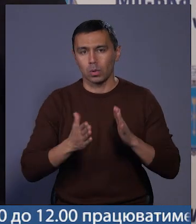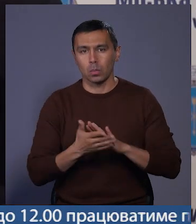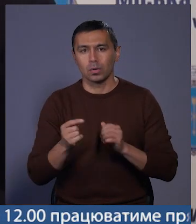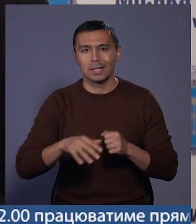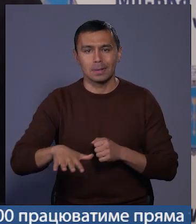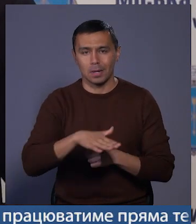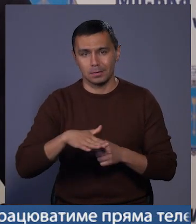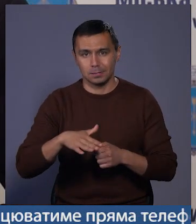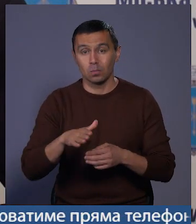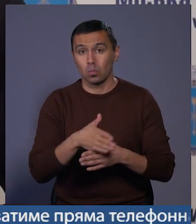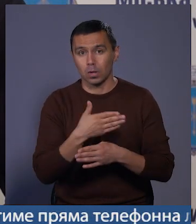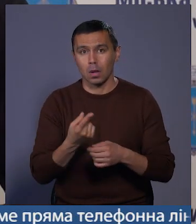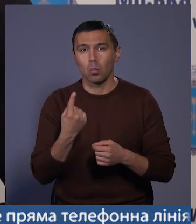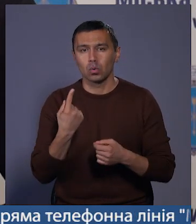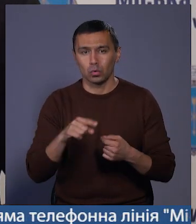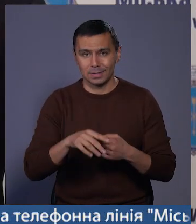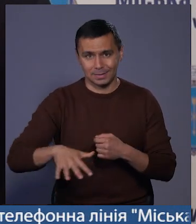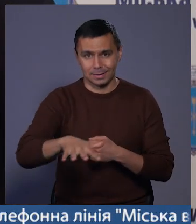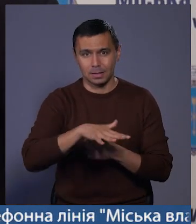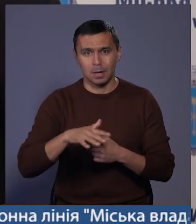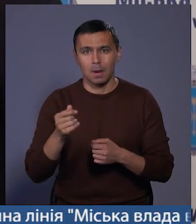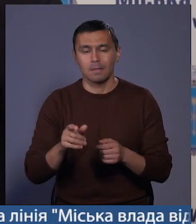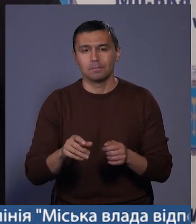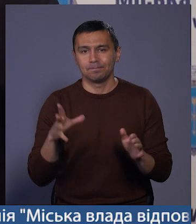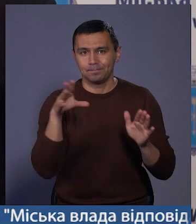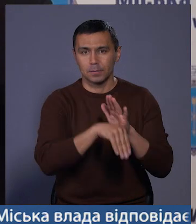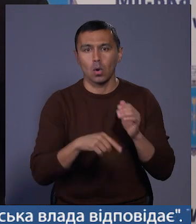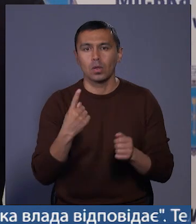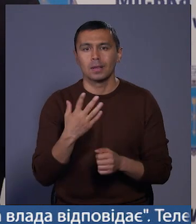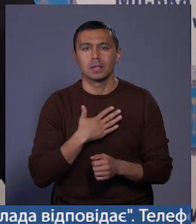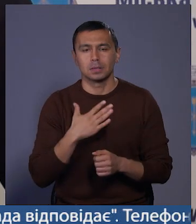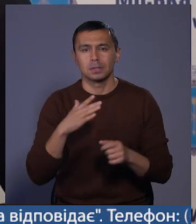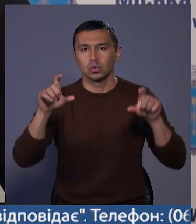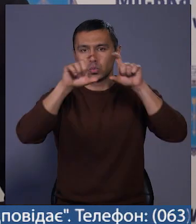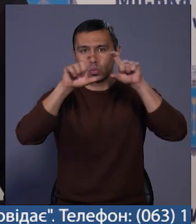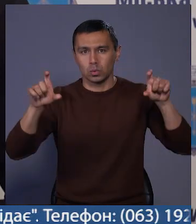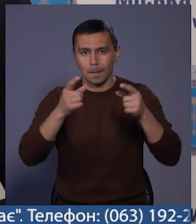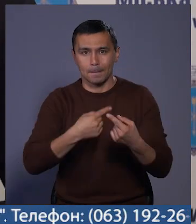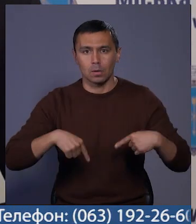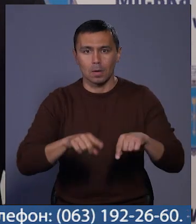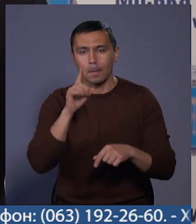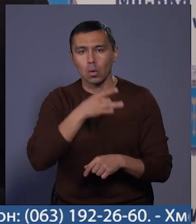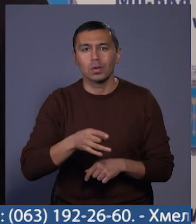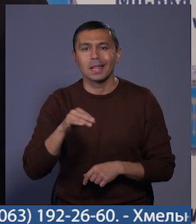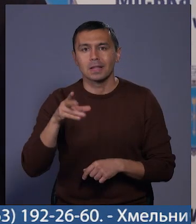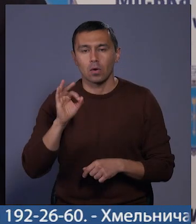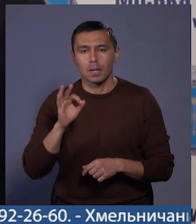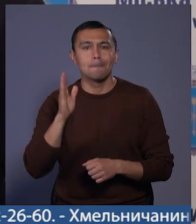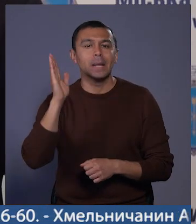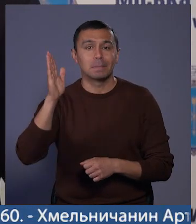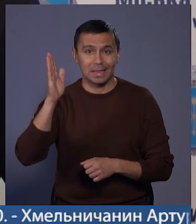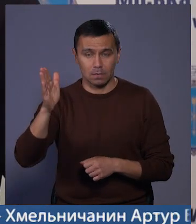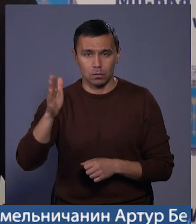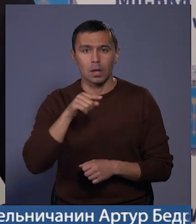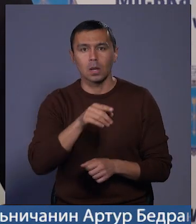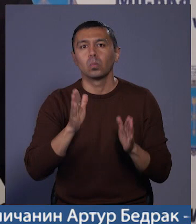ділянці поділ, по іншій земельній ділянці ми відводимо її на один з наших структурних підрозділів в мікрорайоні Лезневого і на перспективу